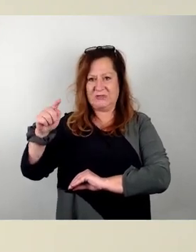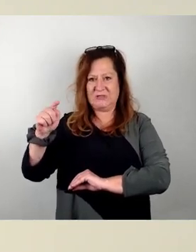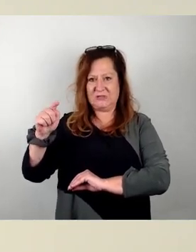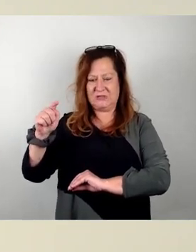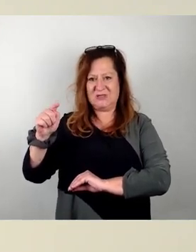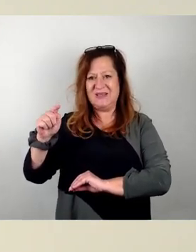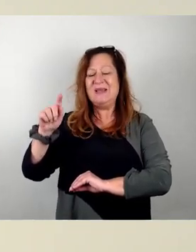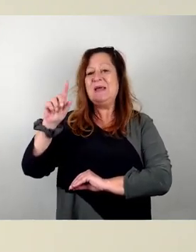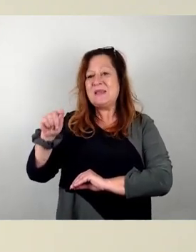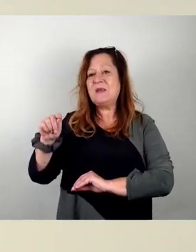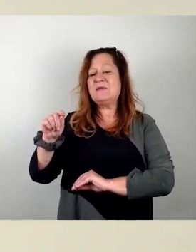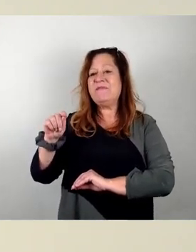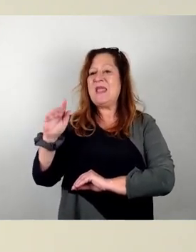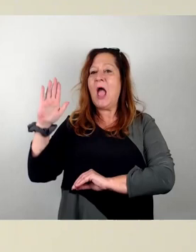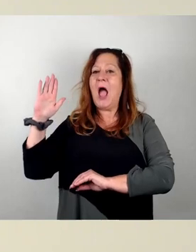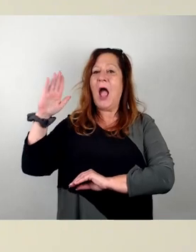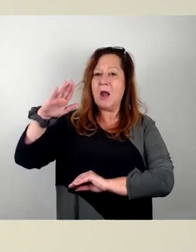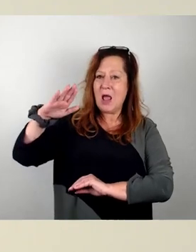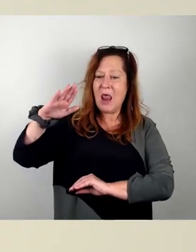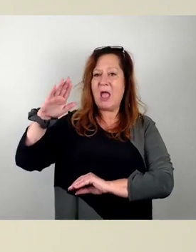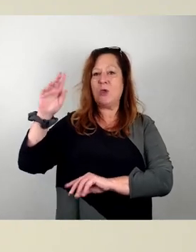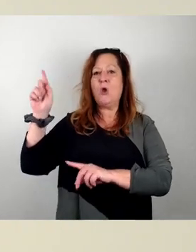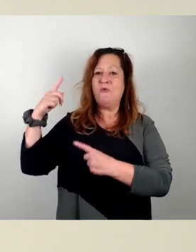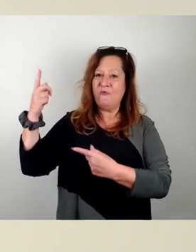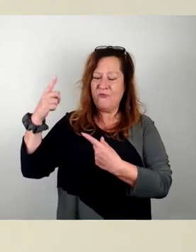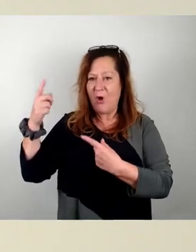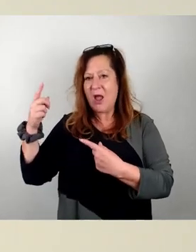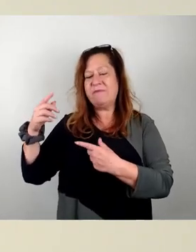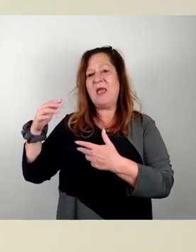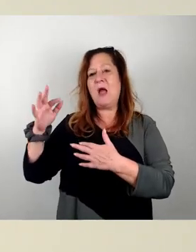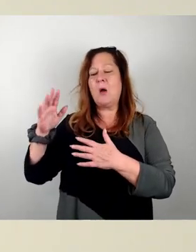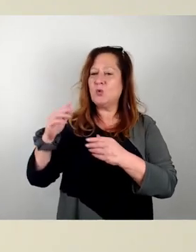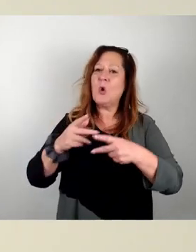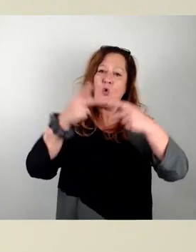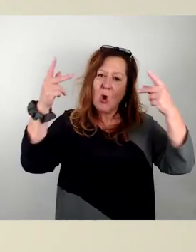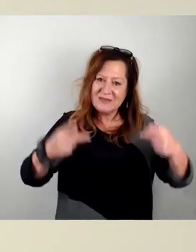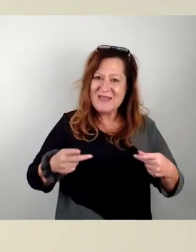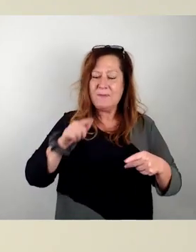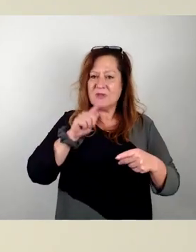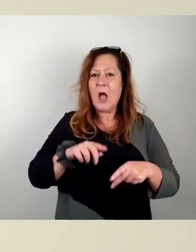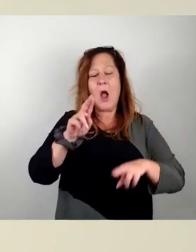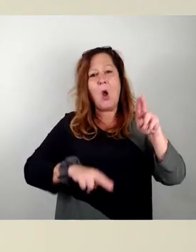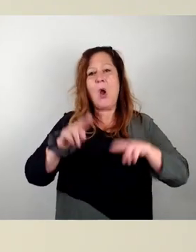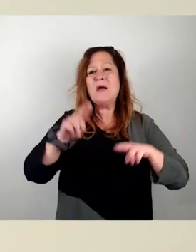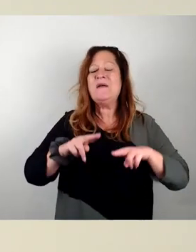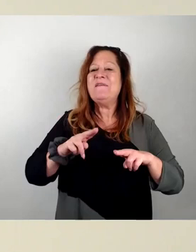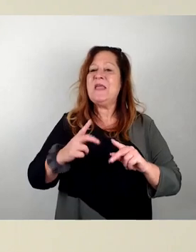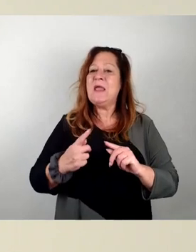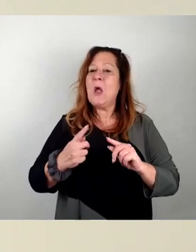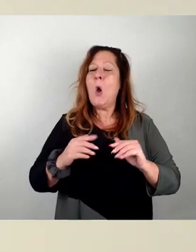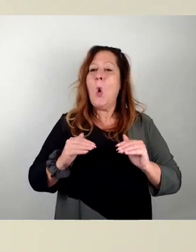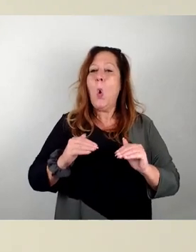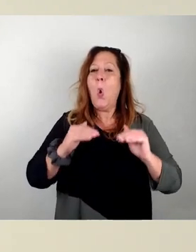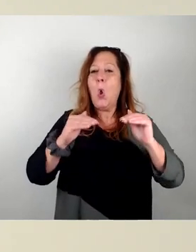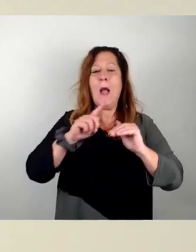Anleitern der Feuerwehr endet. Und das Konzept unterscheidet ja zwischen höheren Häusern bis 38 Meter Hochhaus bis